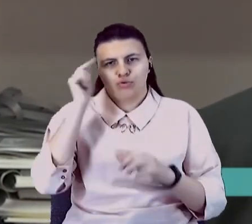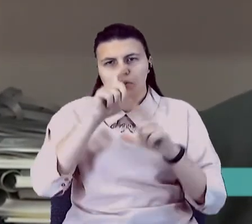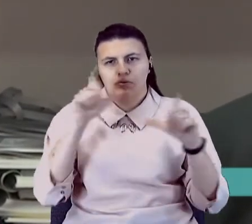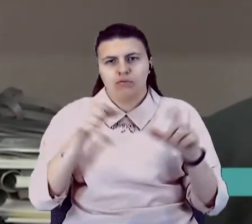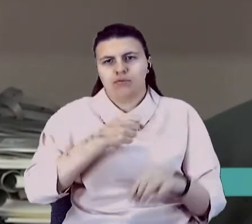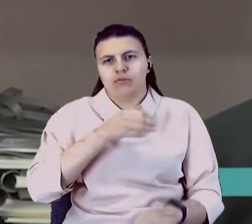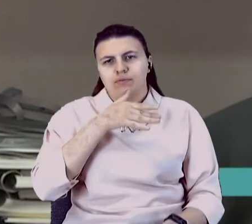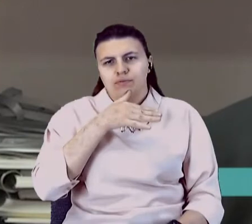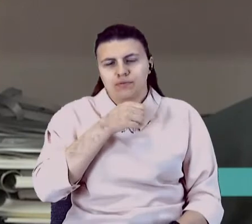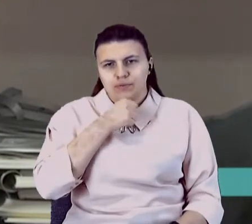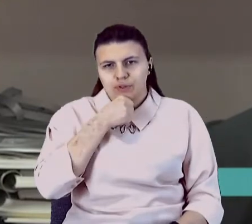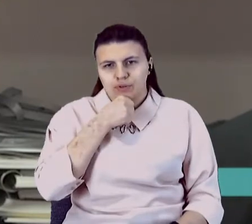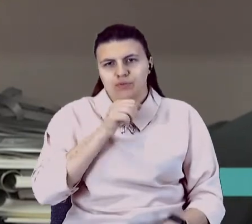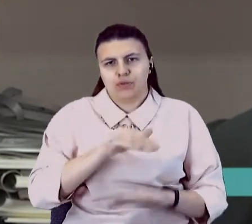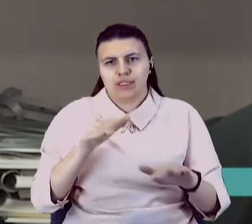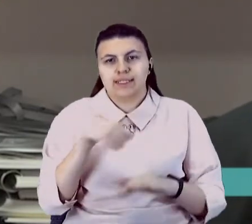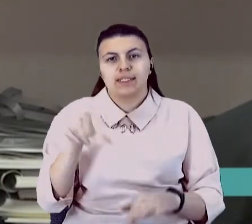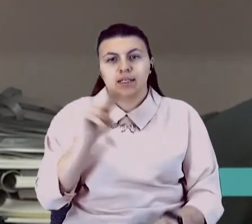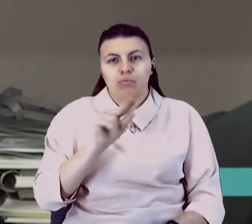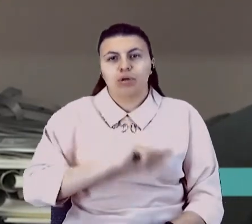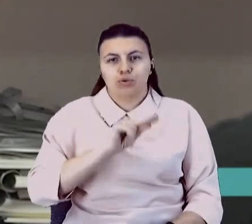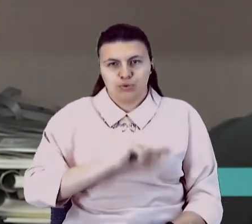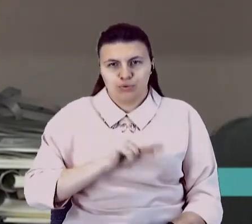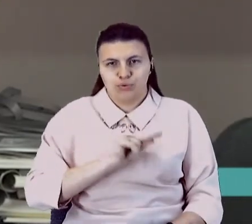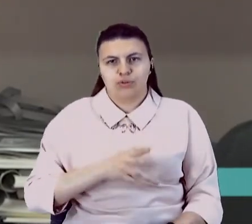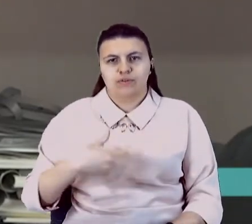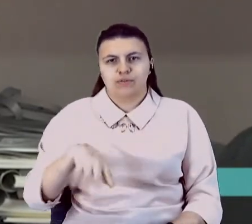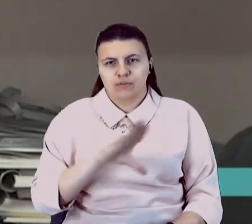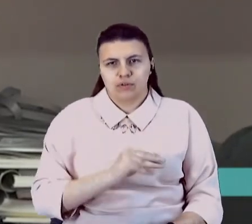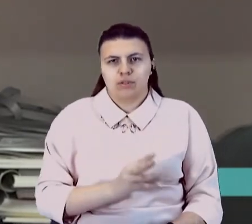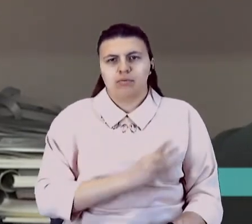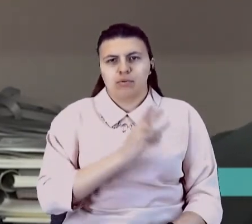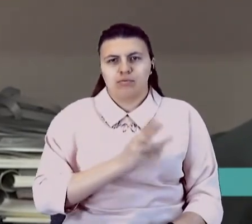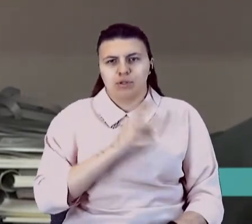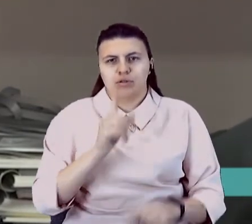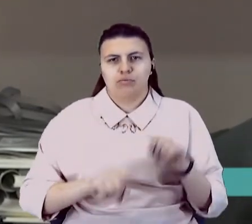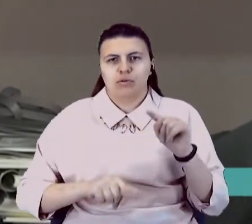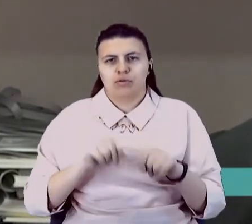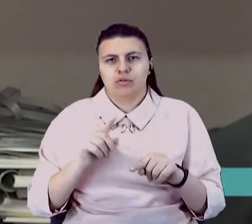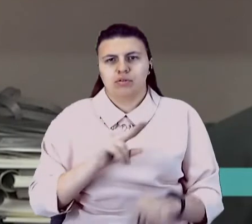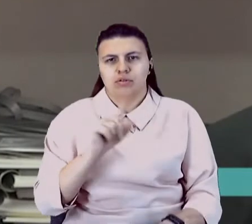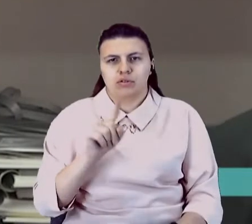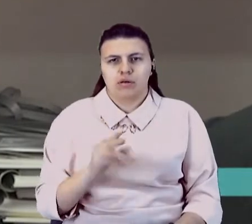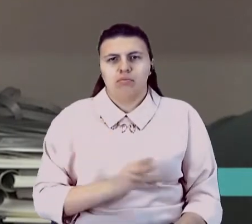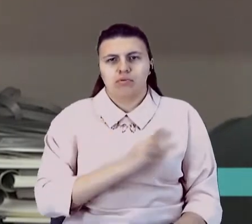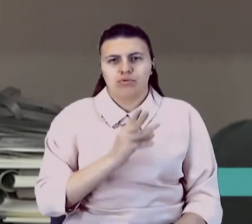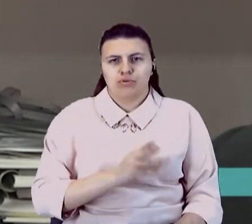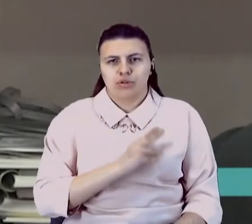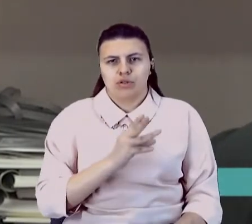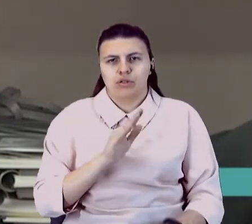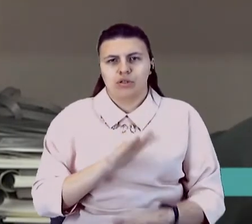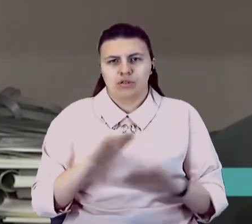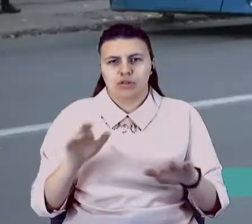садочках працюють всі. І за бажанням батьків, за бажанням виключно, діти відвідують